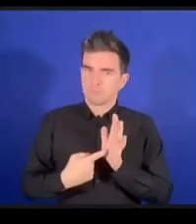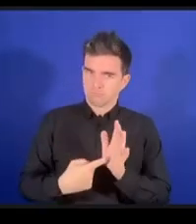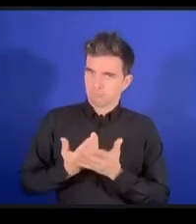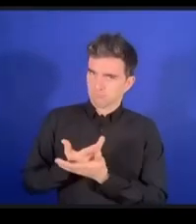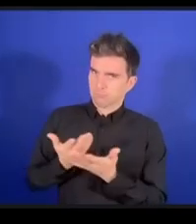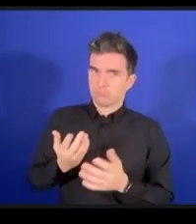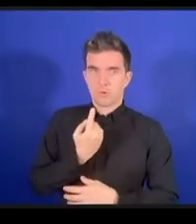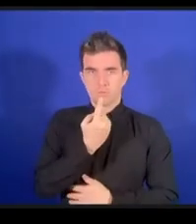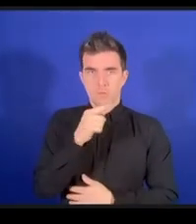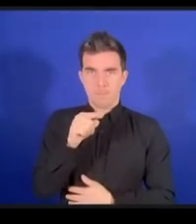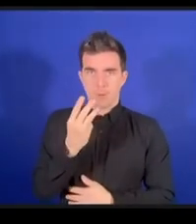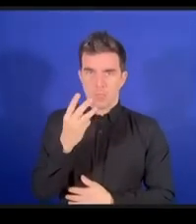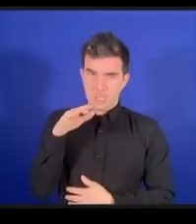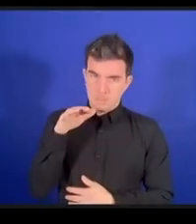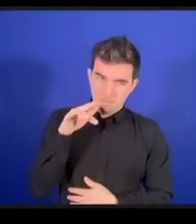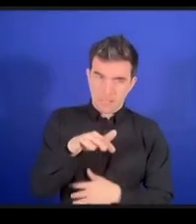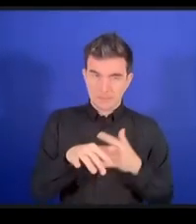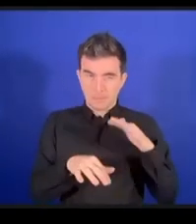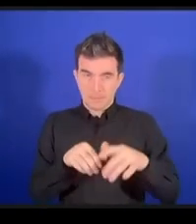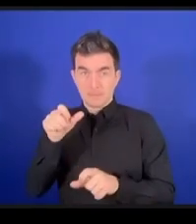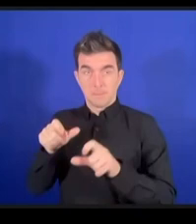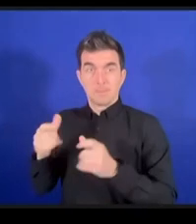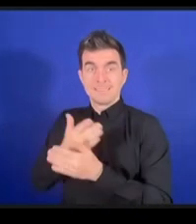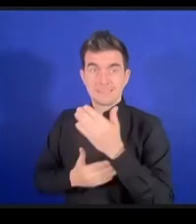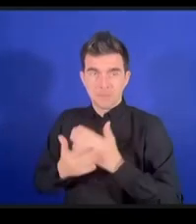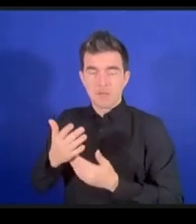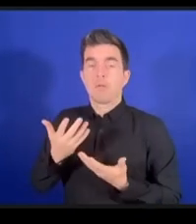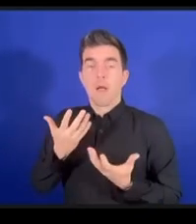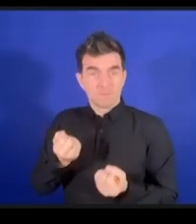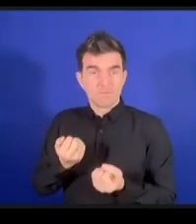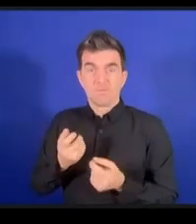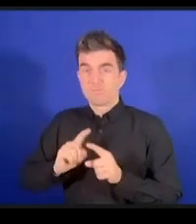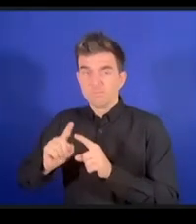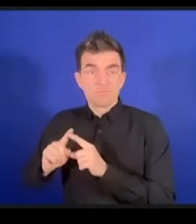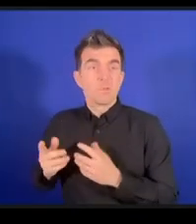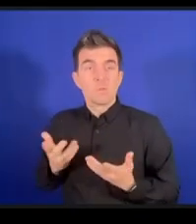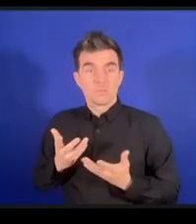文化の境界もそして地理的な国境も超えています